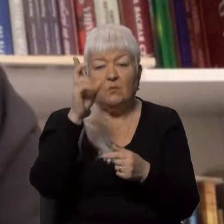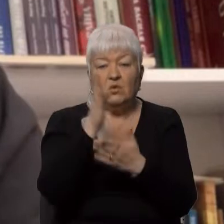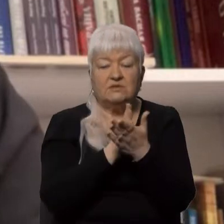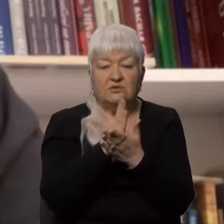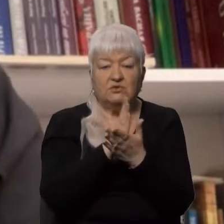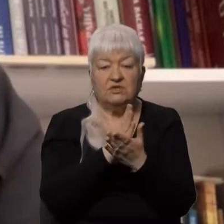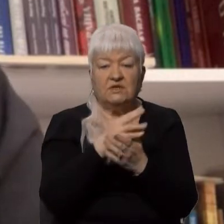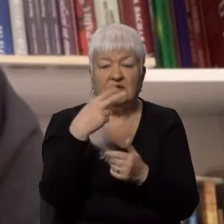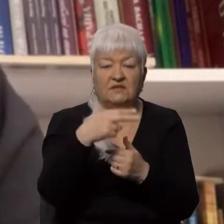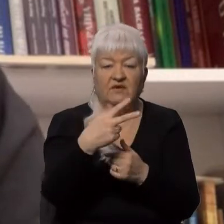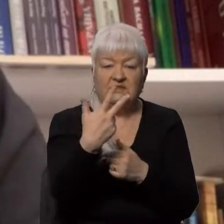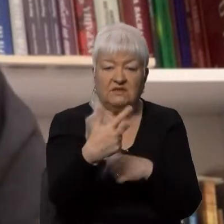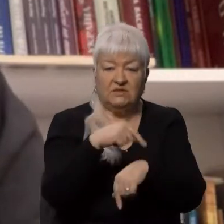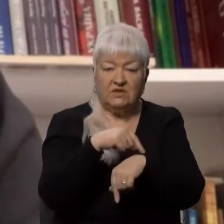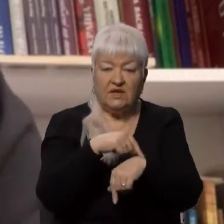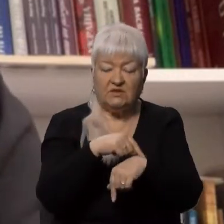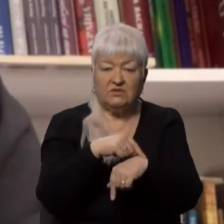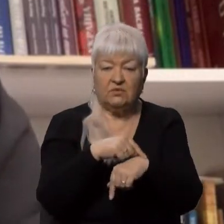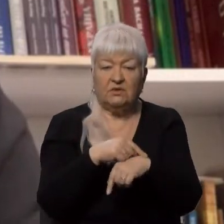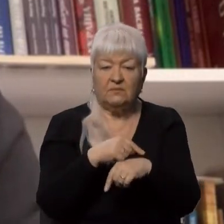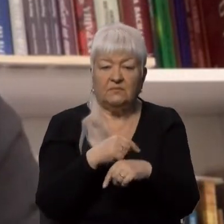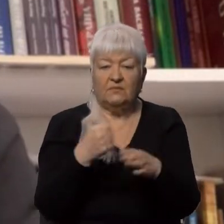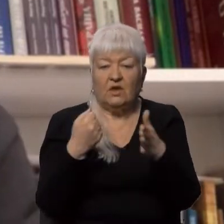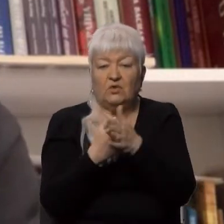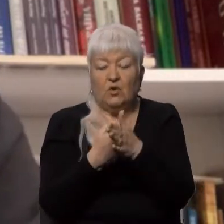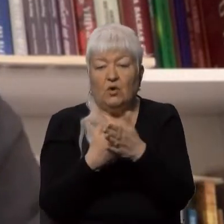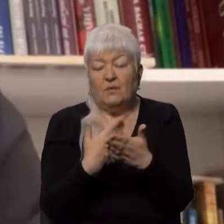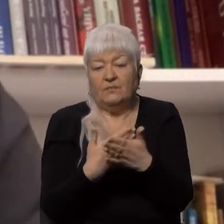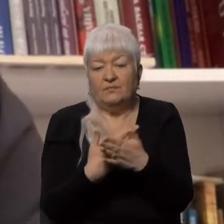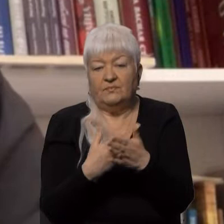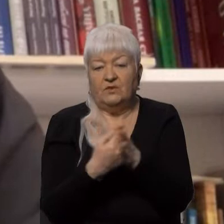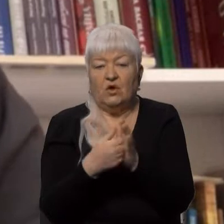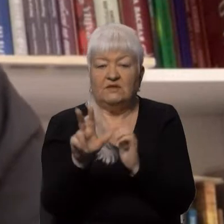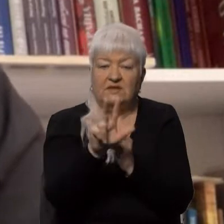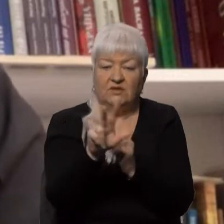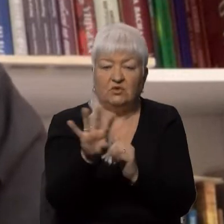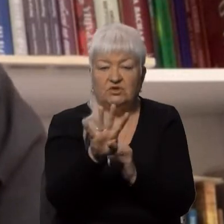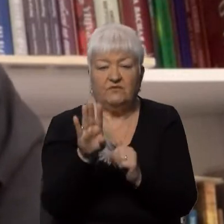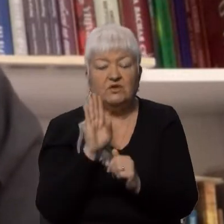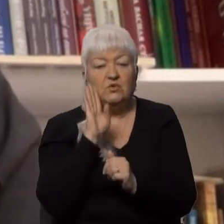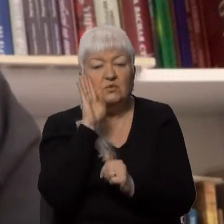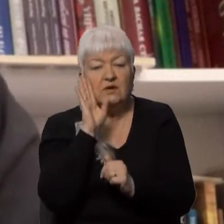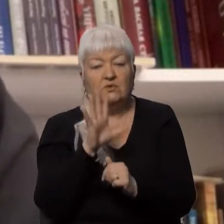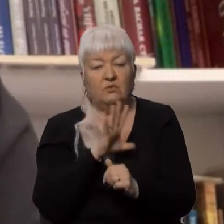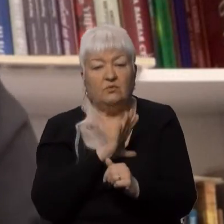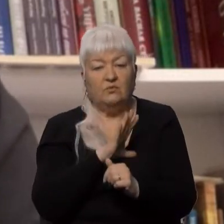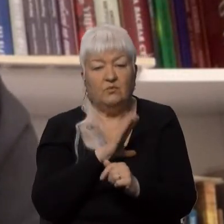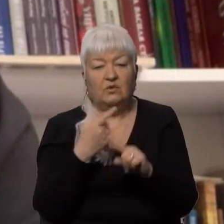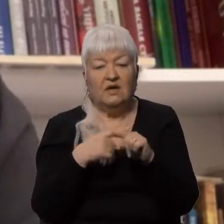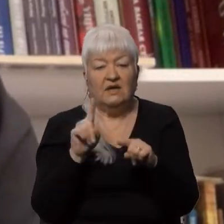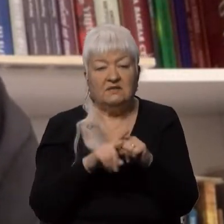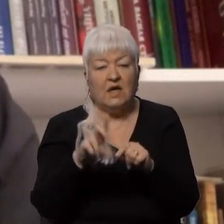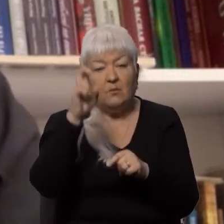-ї починається полуношниця і десь приблизно до 3-ї, до 4-ї ранку триває все пасхальне